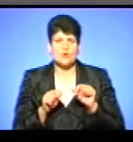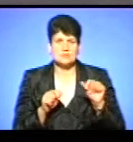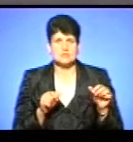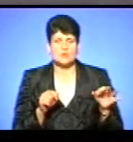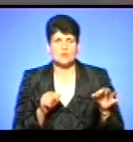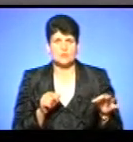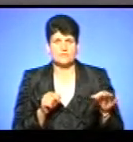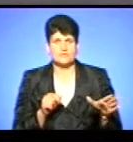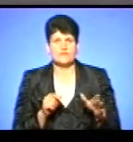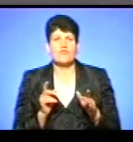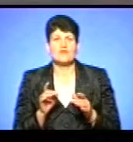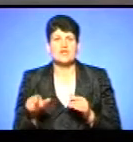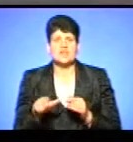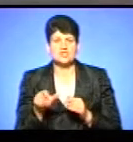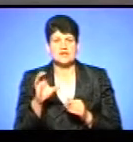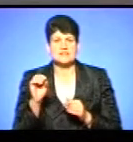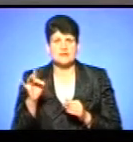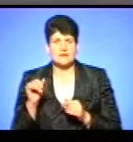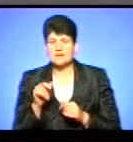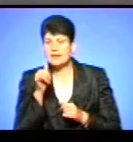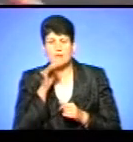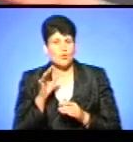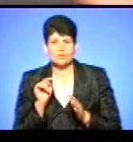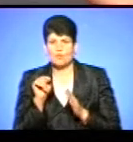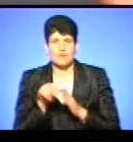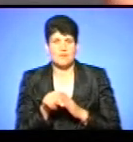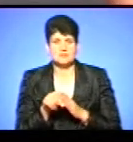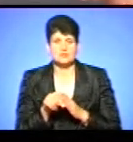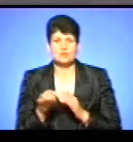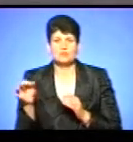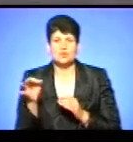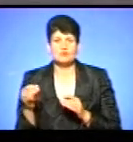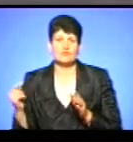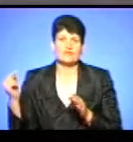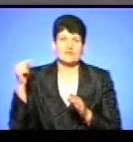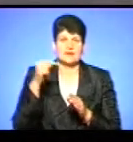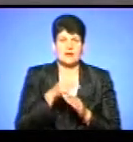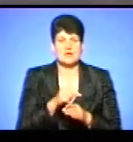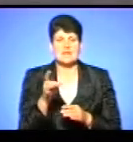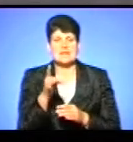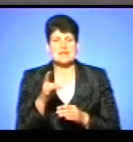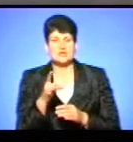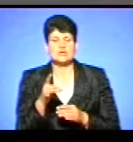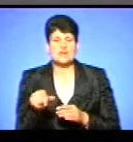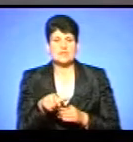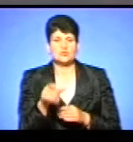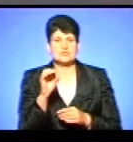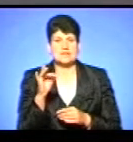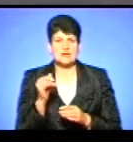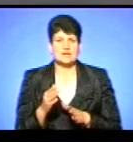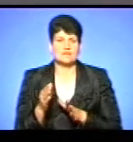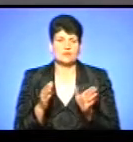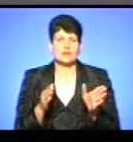витікають за ставом, вони не можуть попадати, тому що став витікає в річку Серед, і вона далі йде в сторону Березовиці.